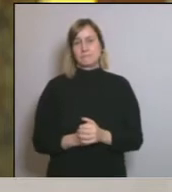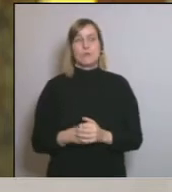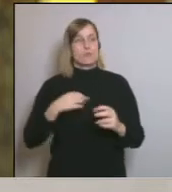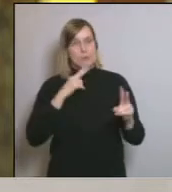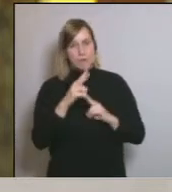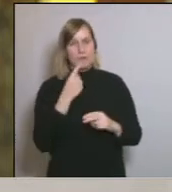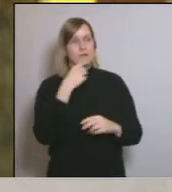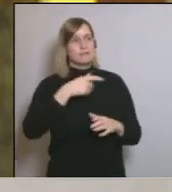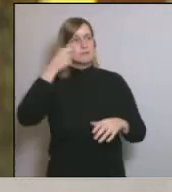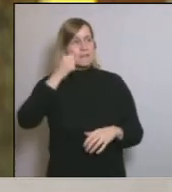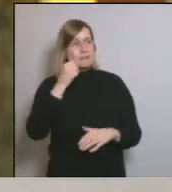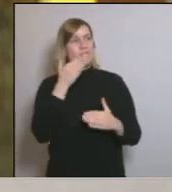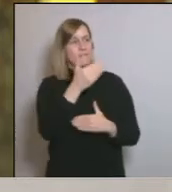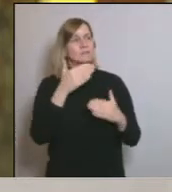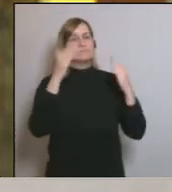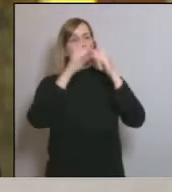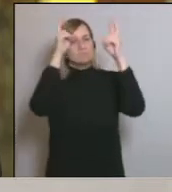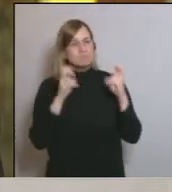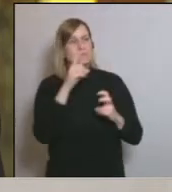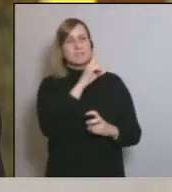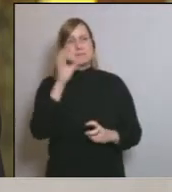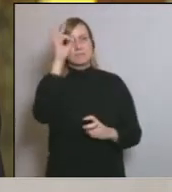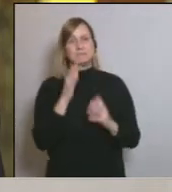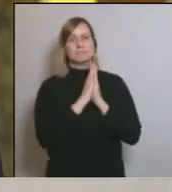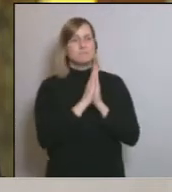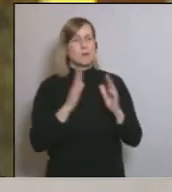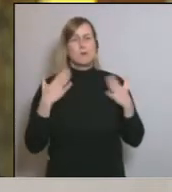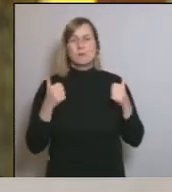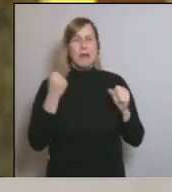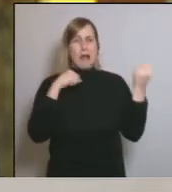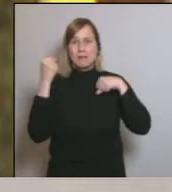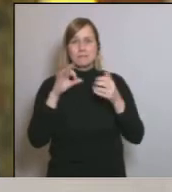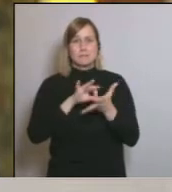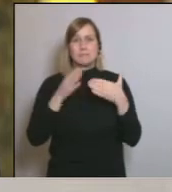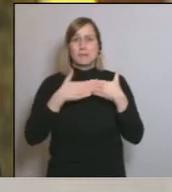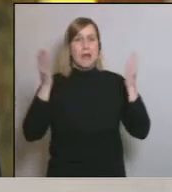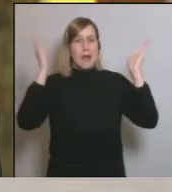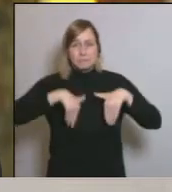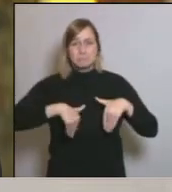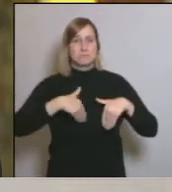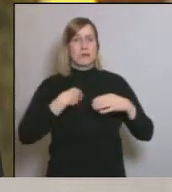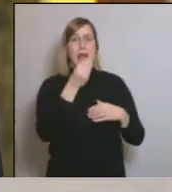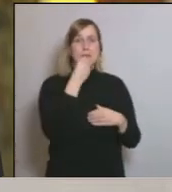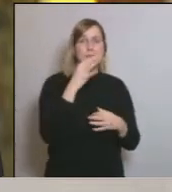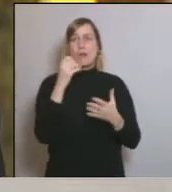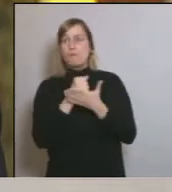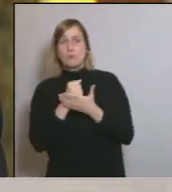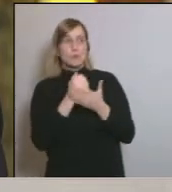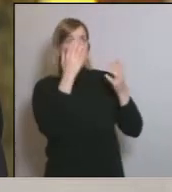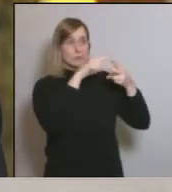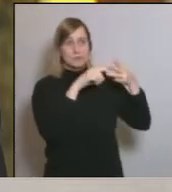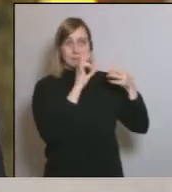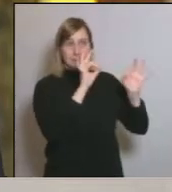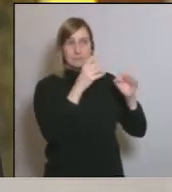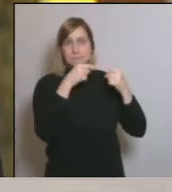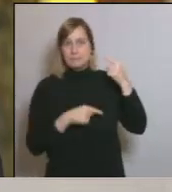decreti ja aquest confinament total i l'aturada de qualsevol activitat que no sigui un servei essencial alimentari o farmacèutic. per tant la